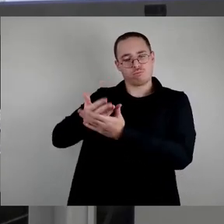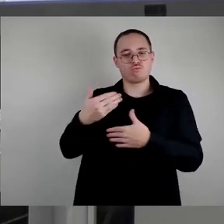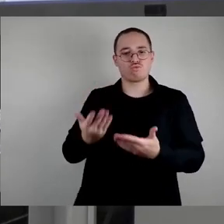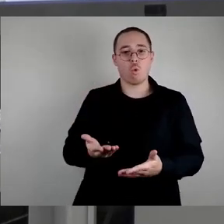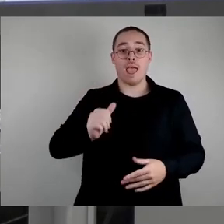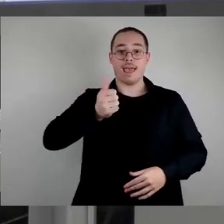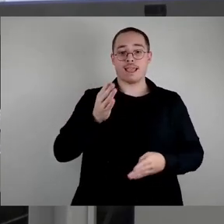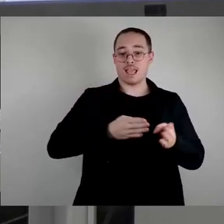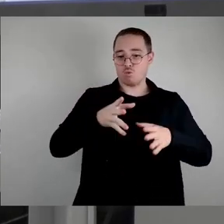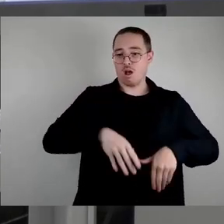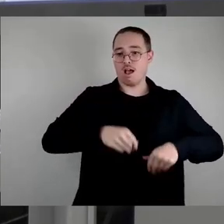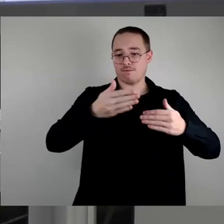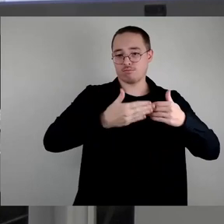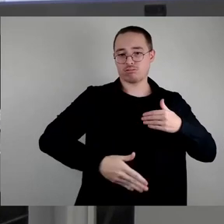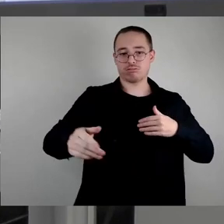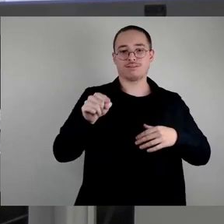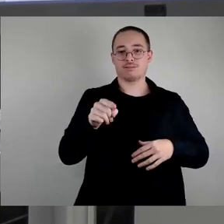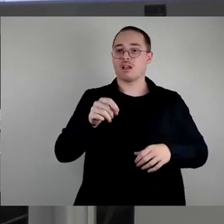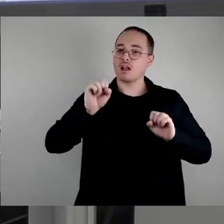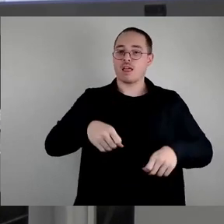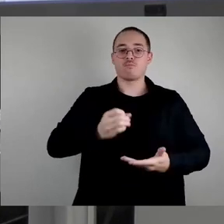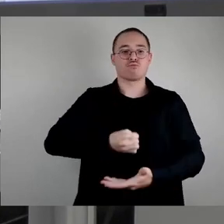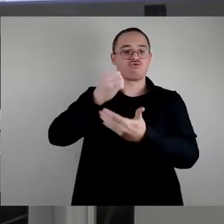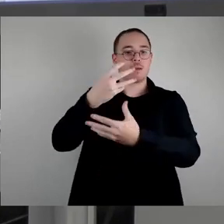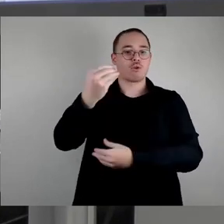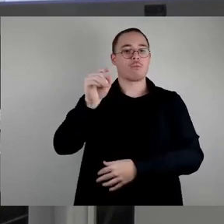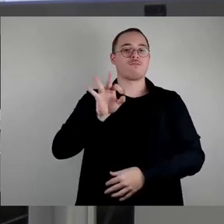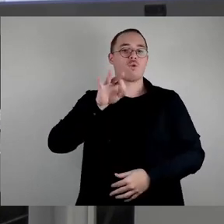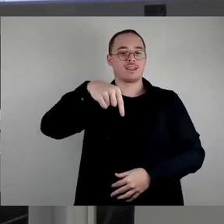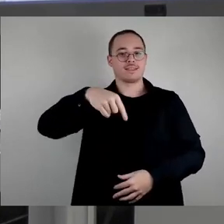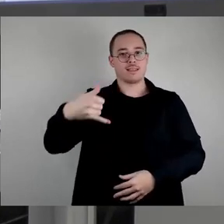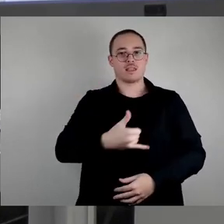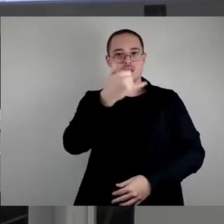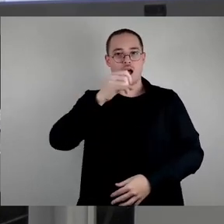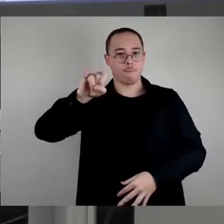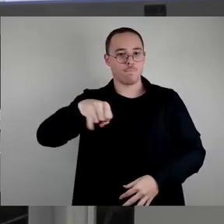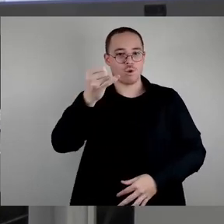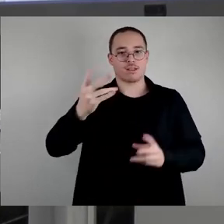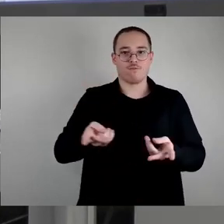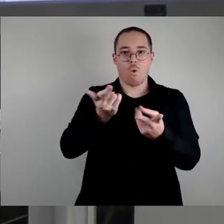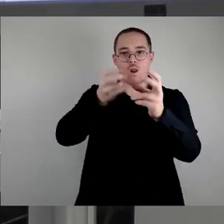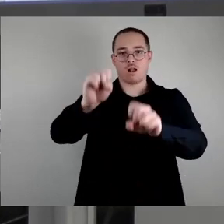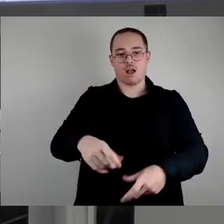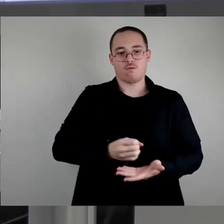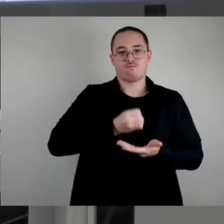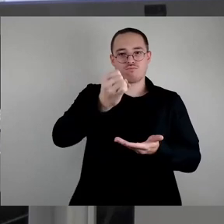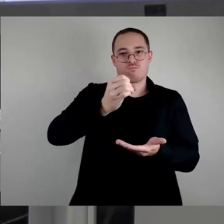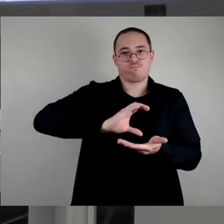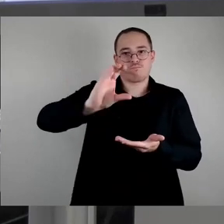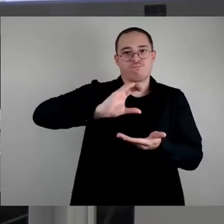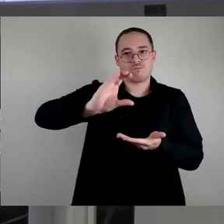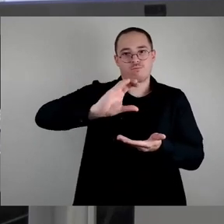die jetzt anstehen, in diesem Jahr auch entsprechend zu fördern. Und wir haben es vorhin diskutiert oder schon angesprochen, wir haben Wahlen,